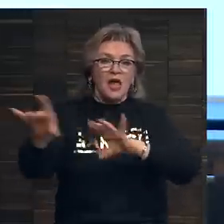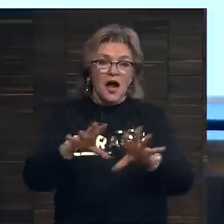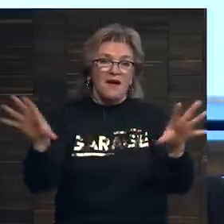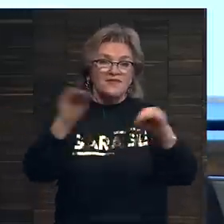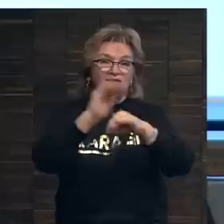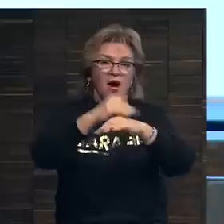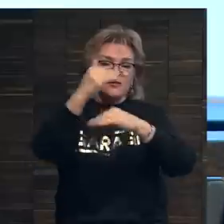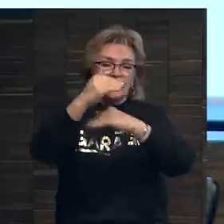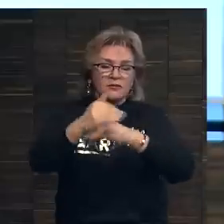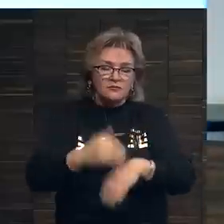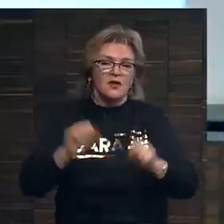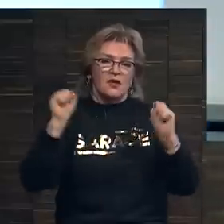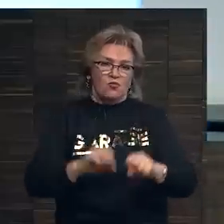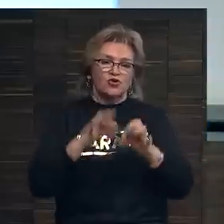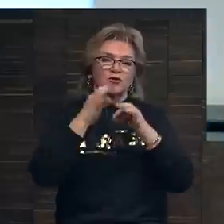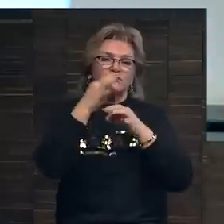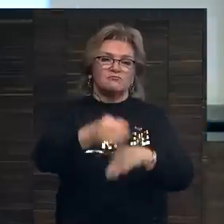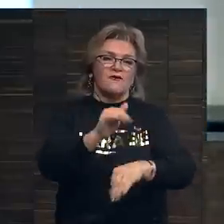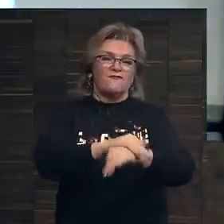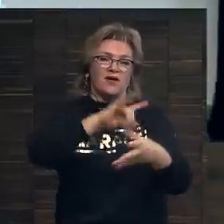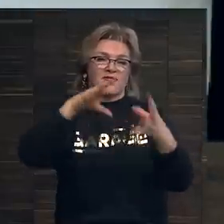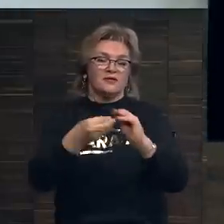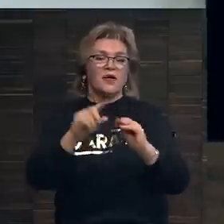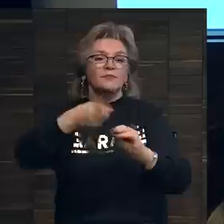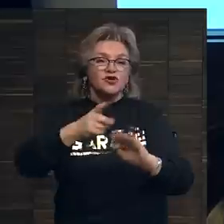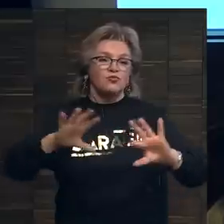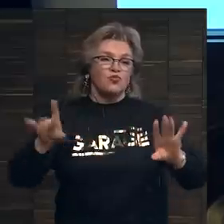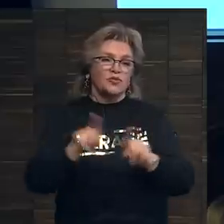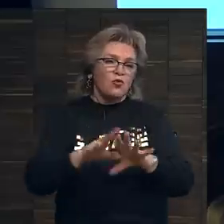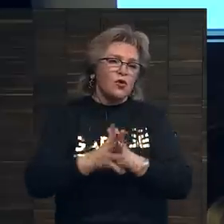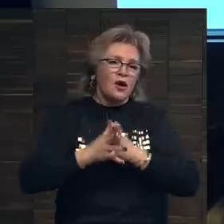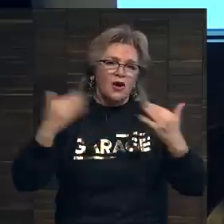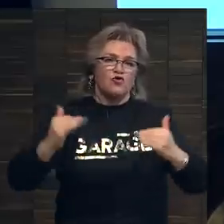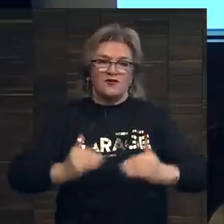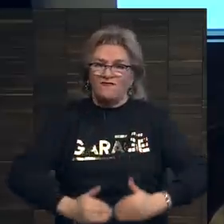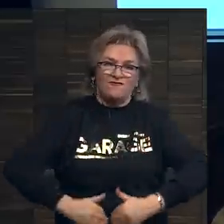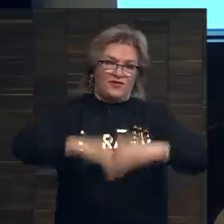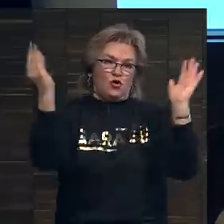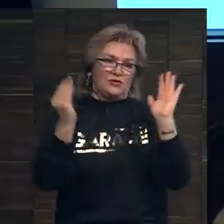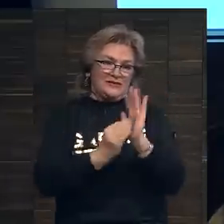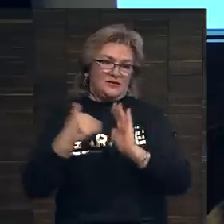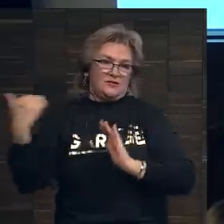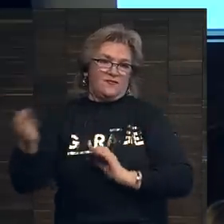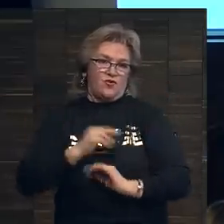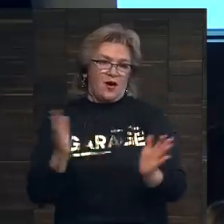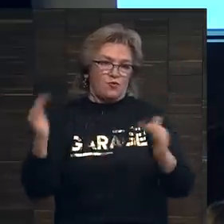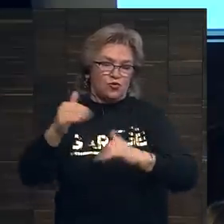эти факторы могут объяснить тот факт, почему произошел такой огромный взлет цены на его работу.